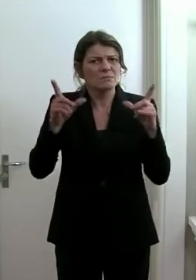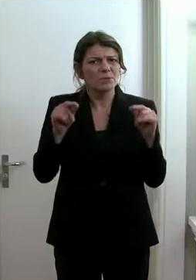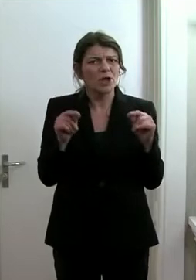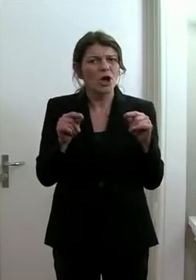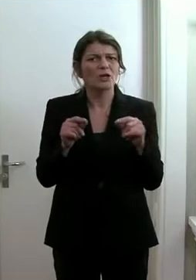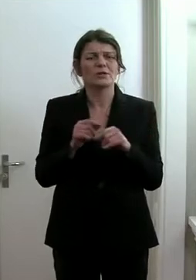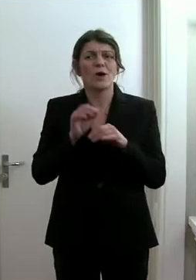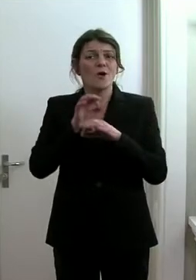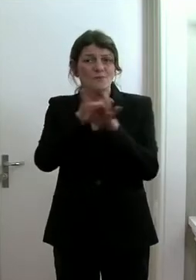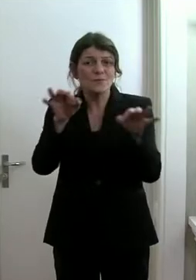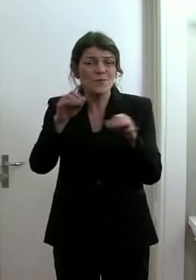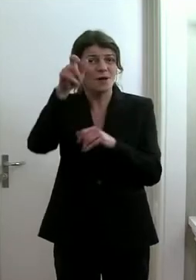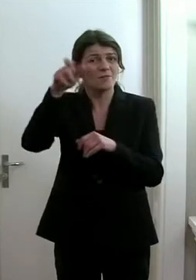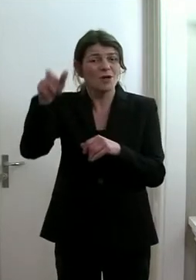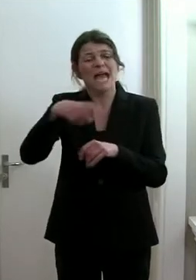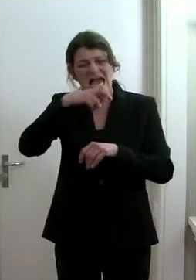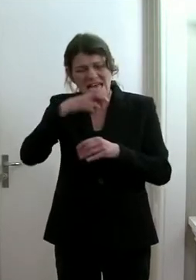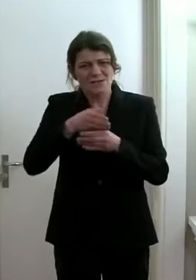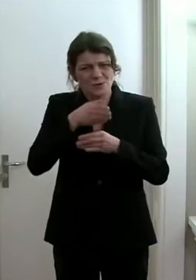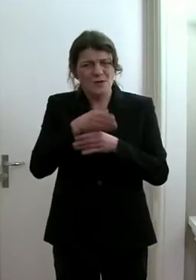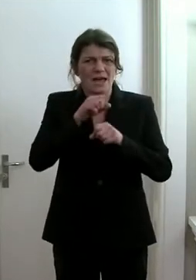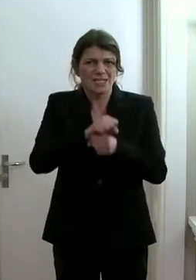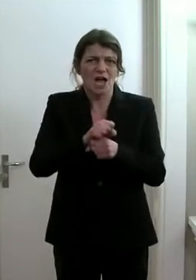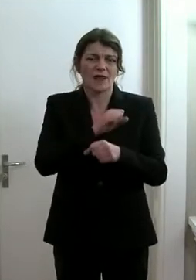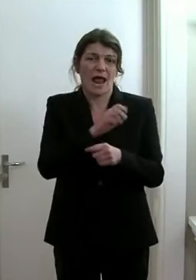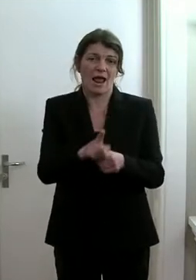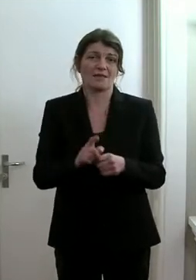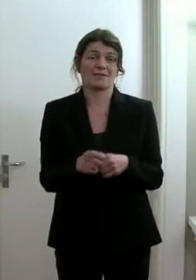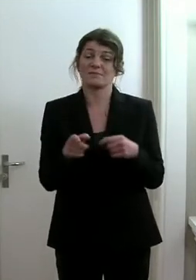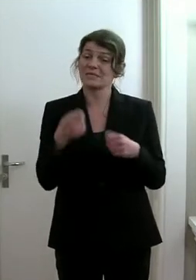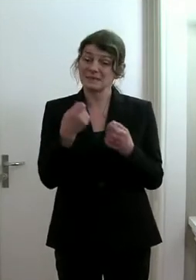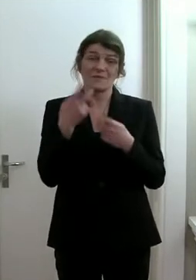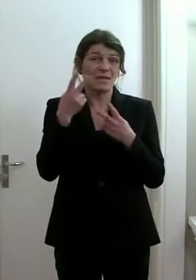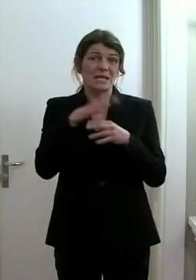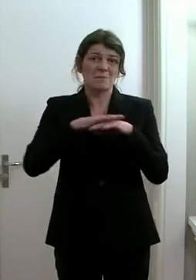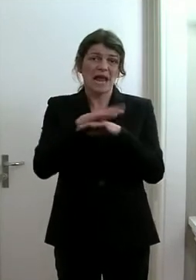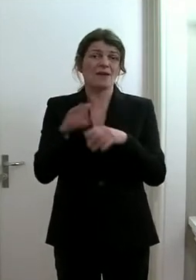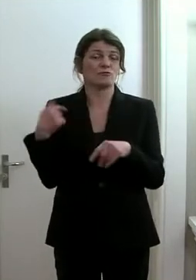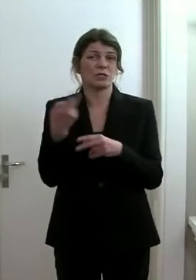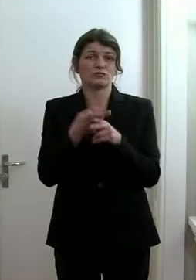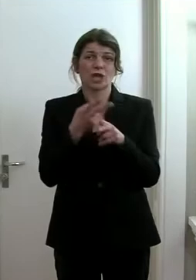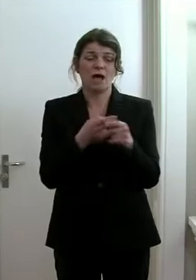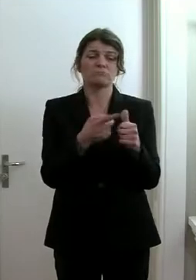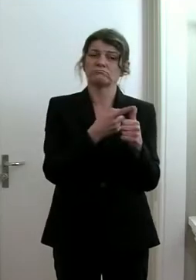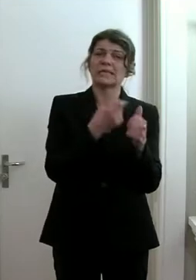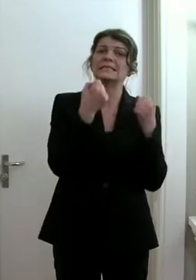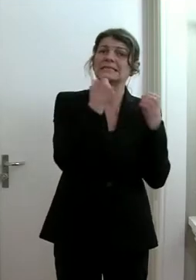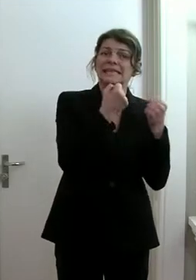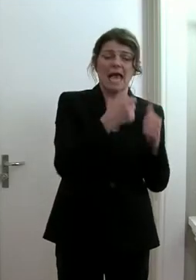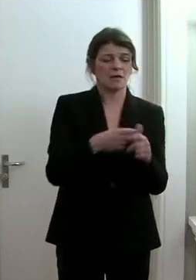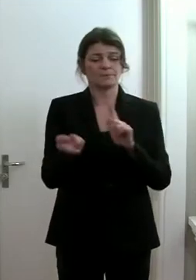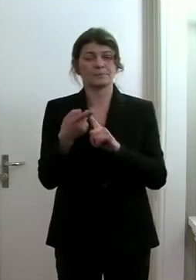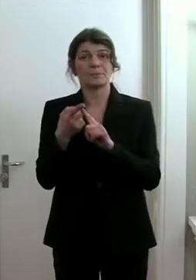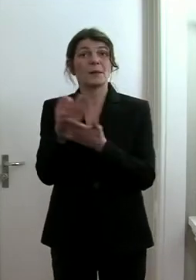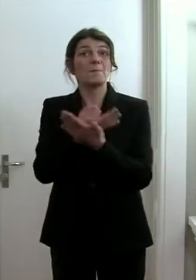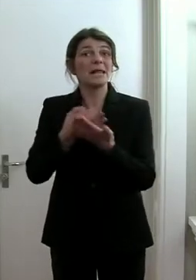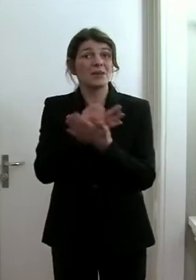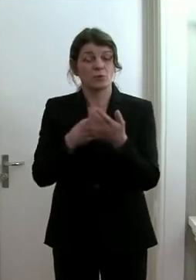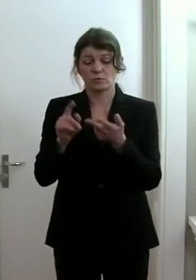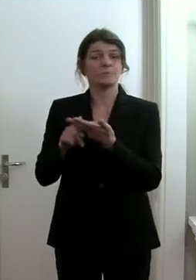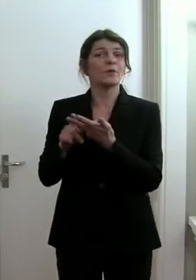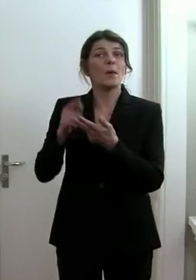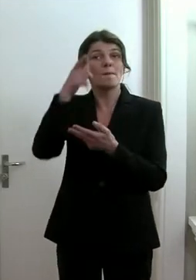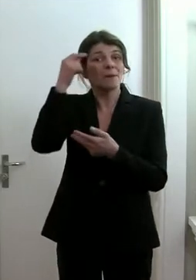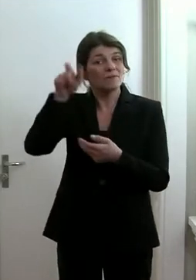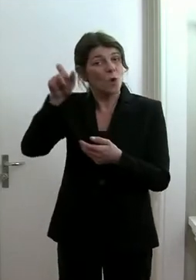Durchhaltefähigkeit in den wichtigen Bereichen unseres Staates wie Sicherheit, Bildung und Bevölkerungsschutz